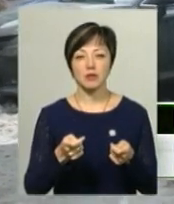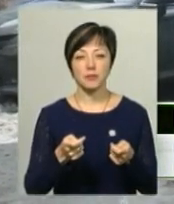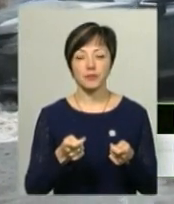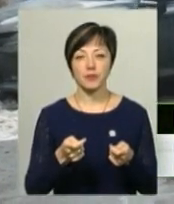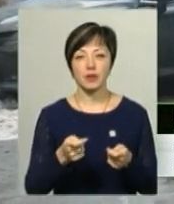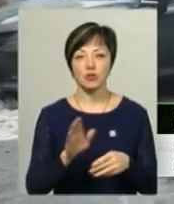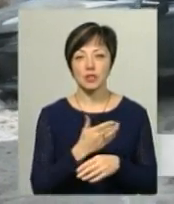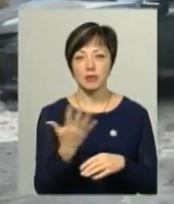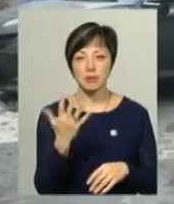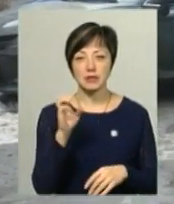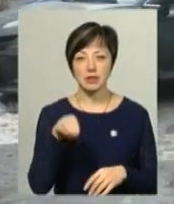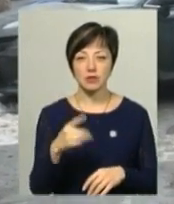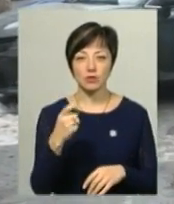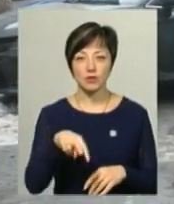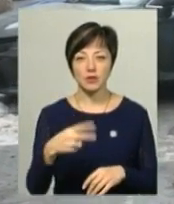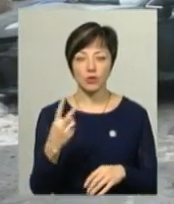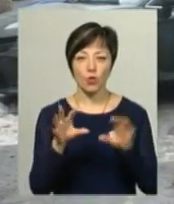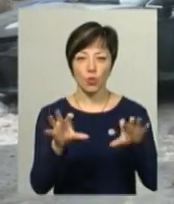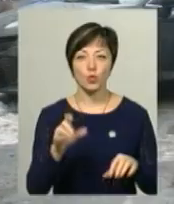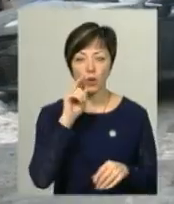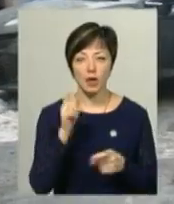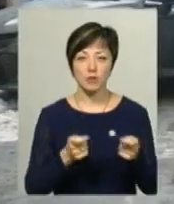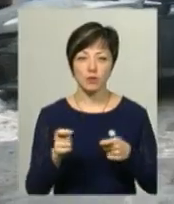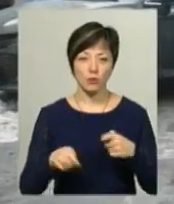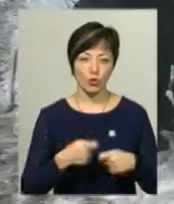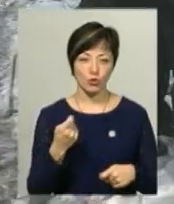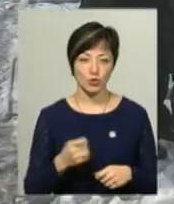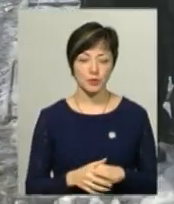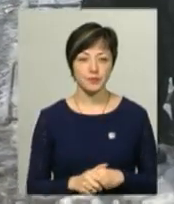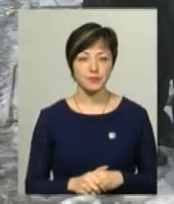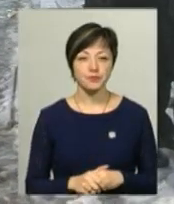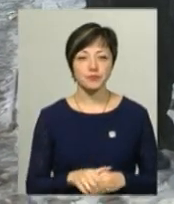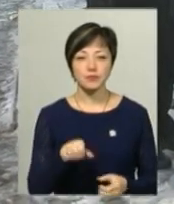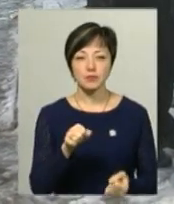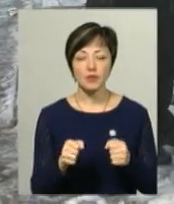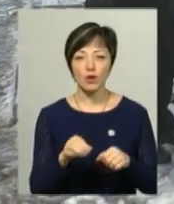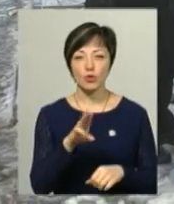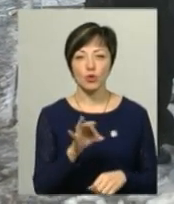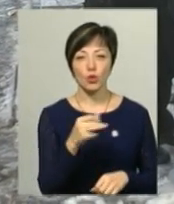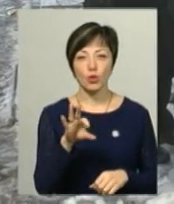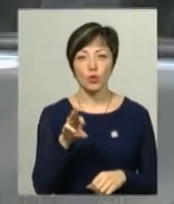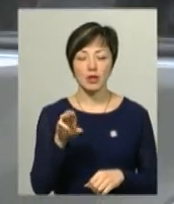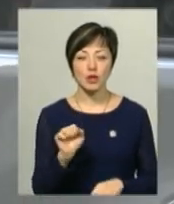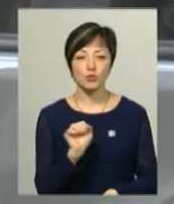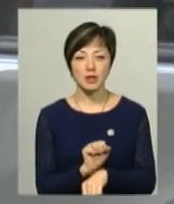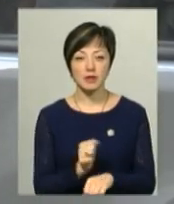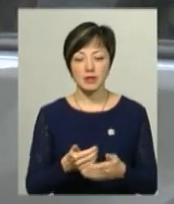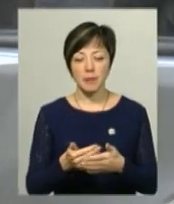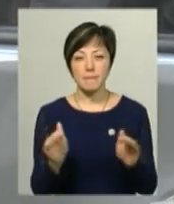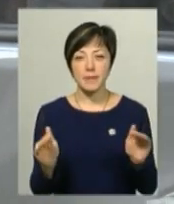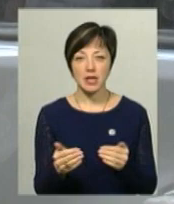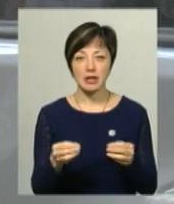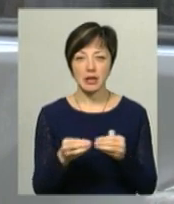штрафу за частиною п'ятою статті 122 Кодексу України про адміністративне правопорушення. Будій «Тойота Ван Крузер» зупинився менше, ніж за 10 метрів від